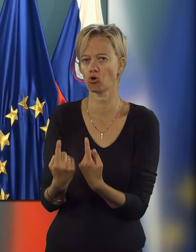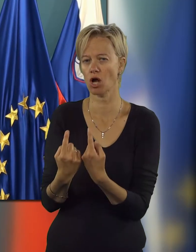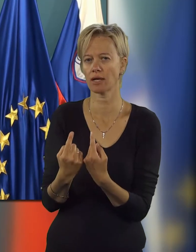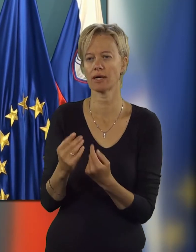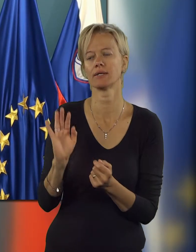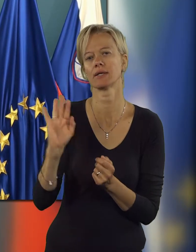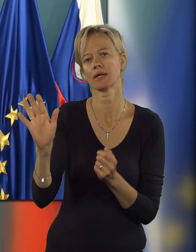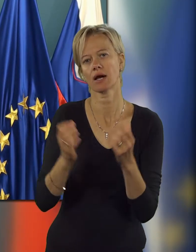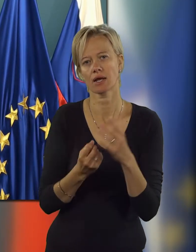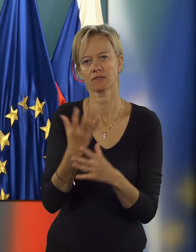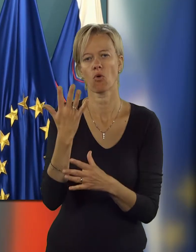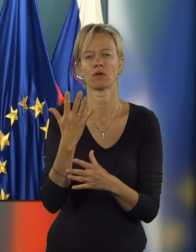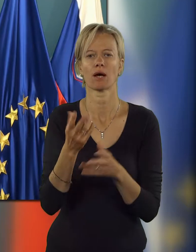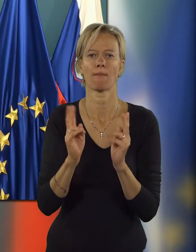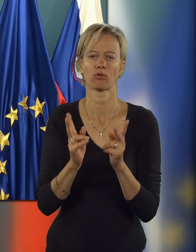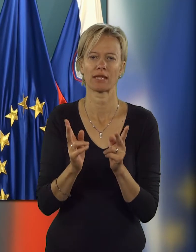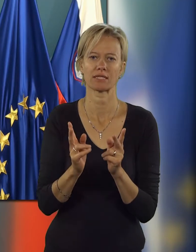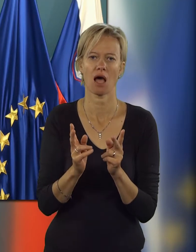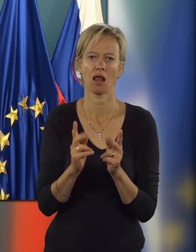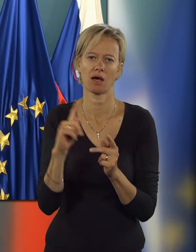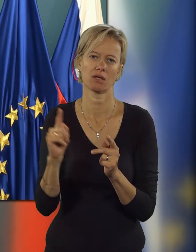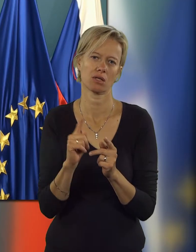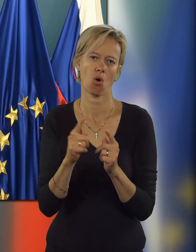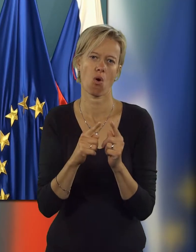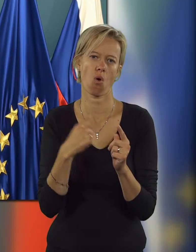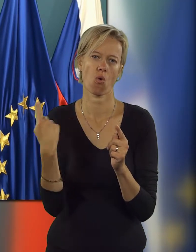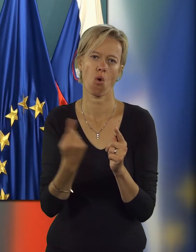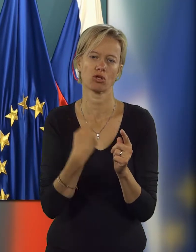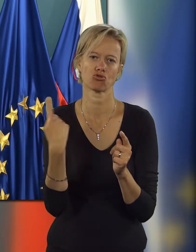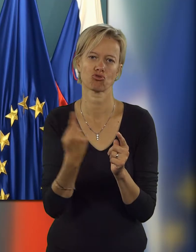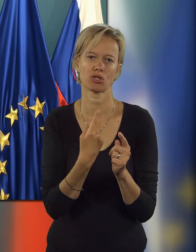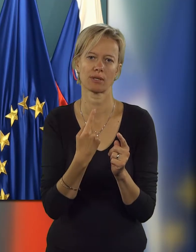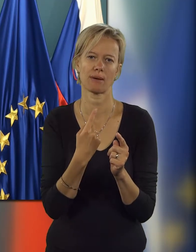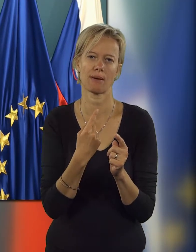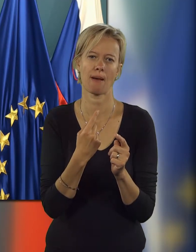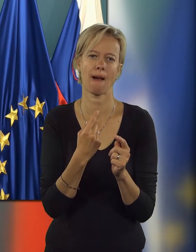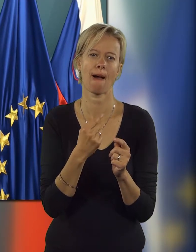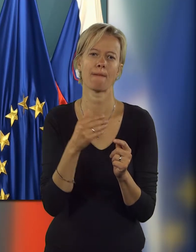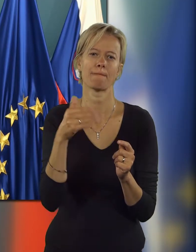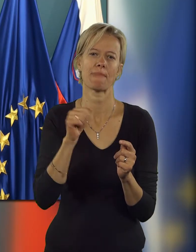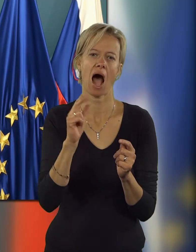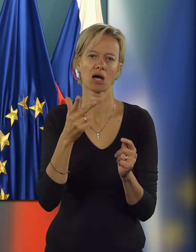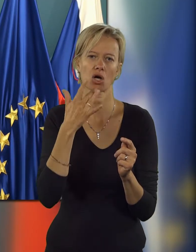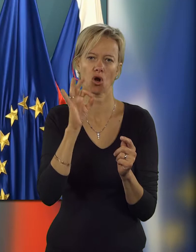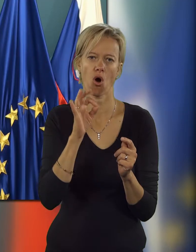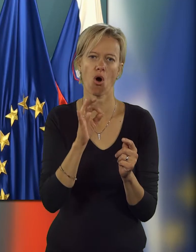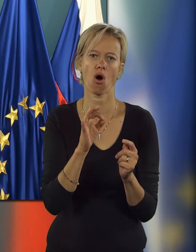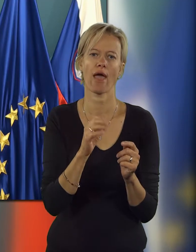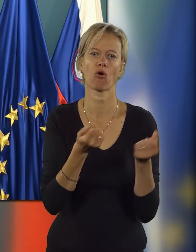položaja, njenega razvojnega potencijala in okoliščin makroekonomskih,